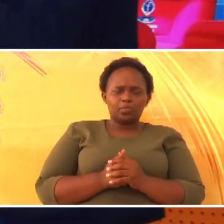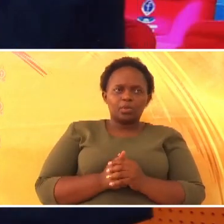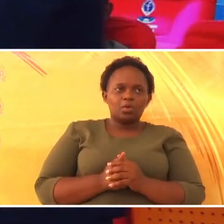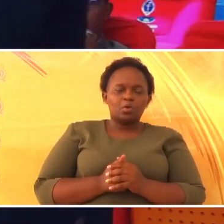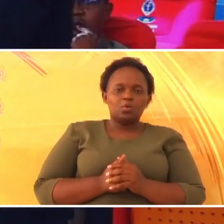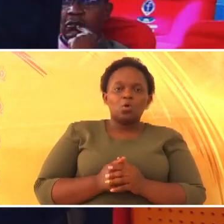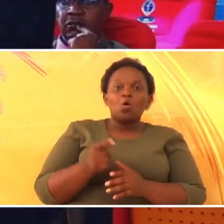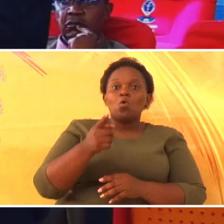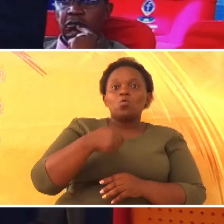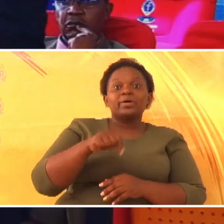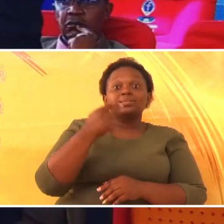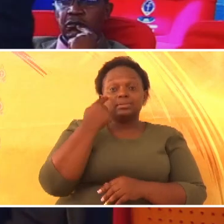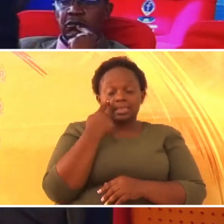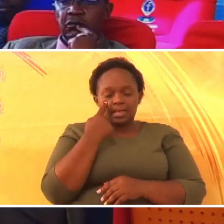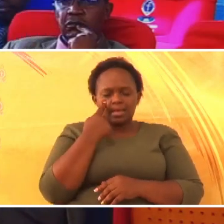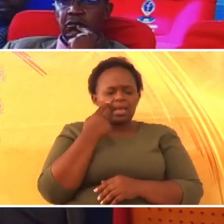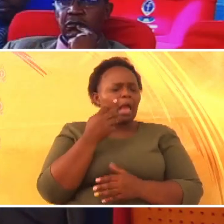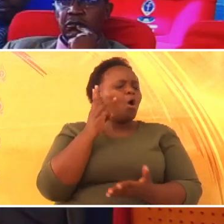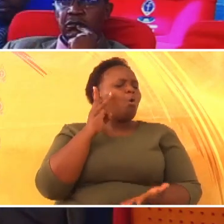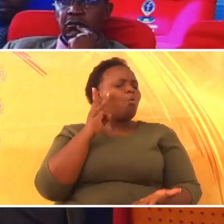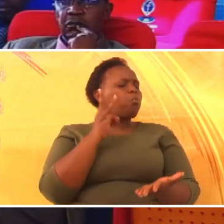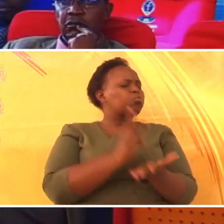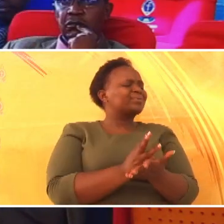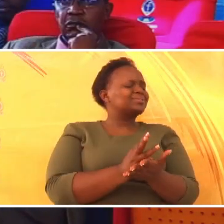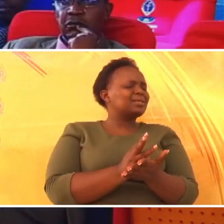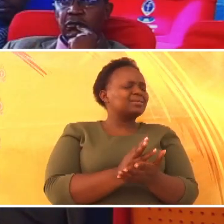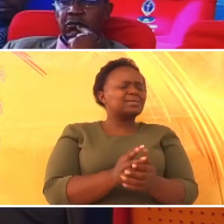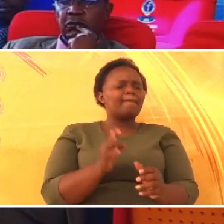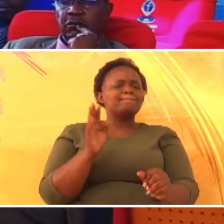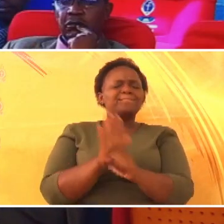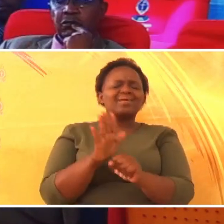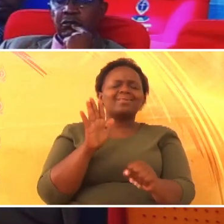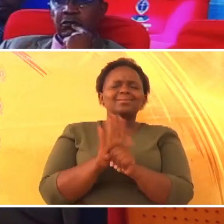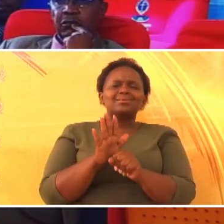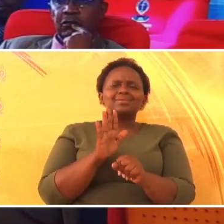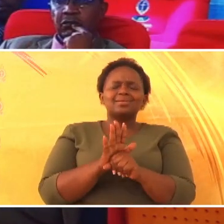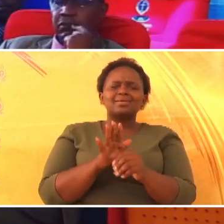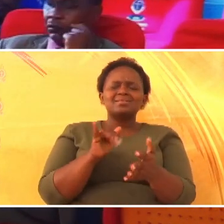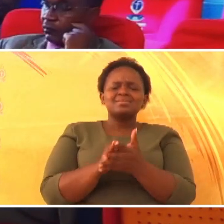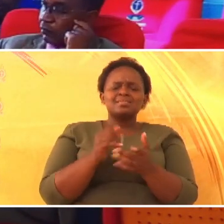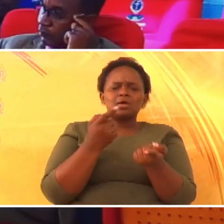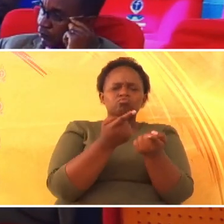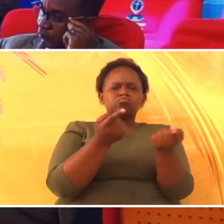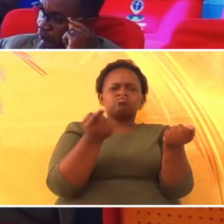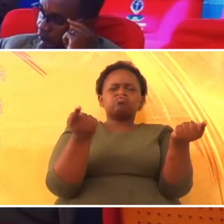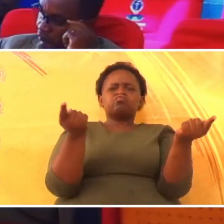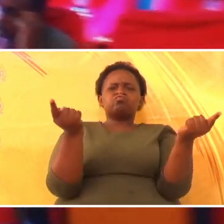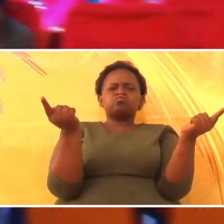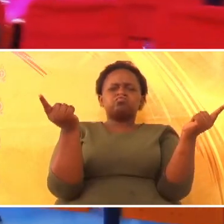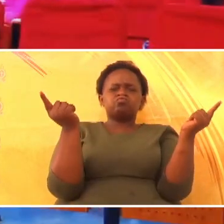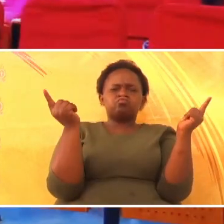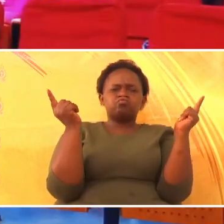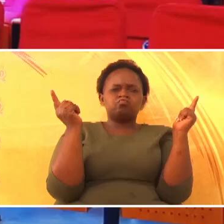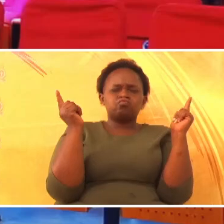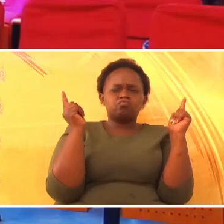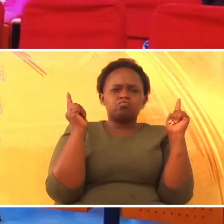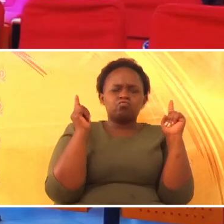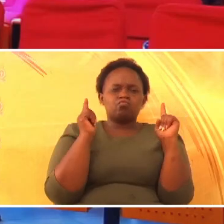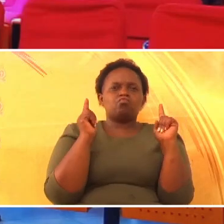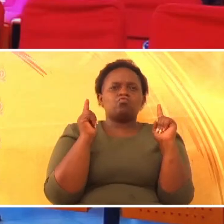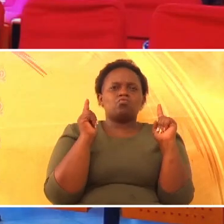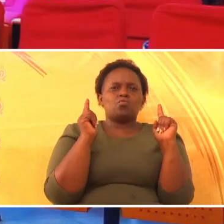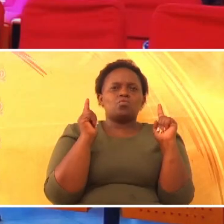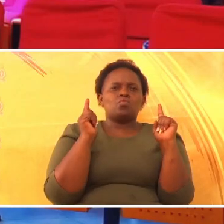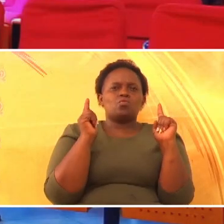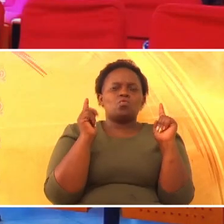mashahidi wengi. Ambawa wanatuzingira, wakitaka, sisi nasi,